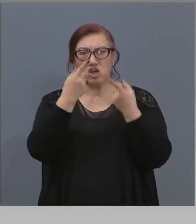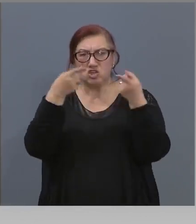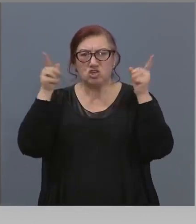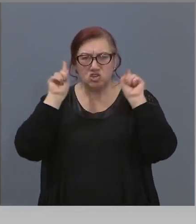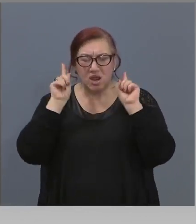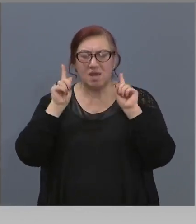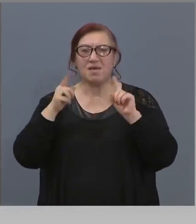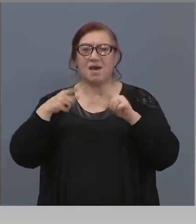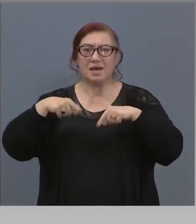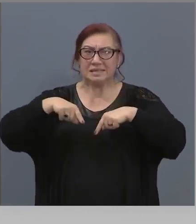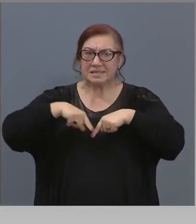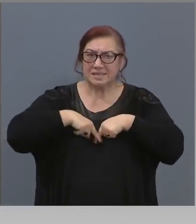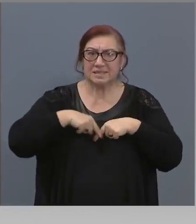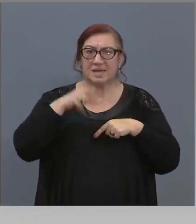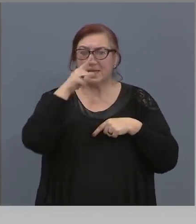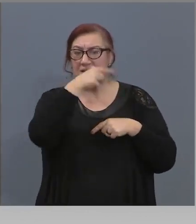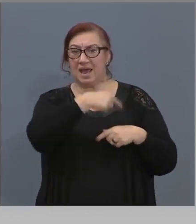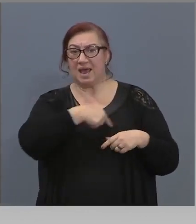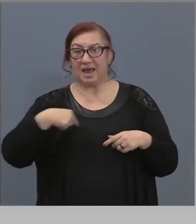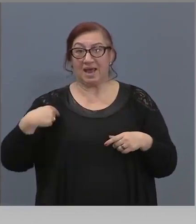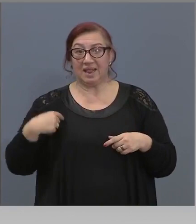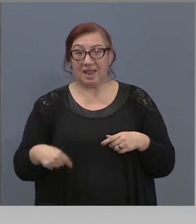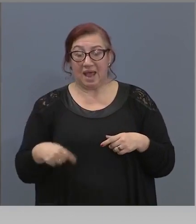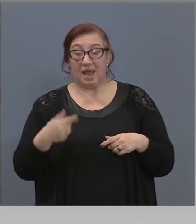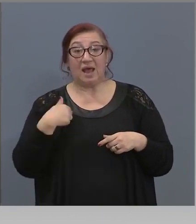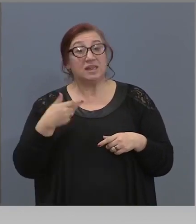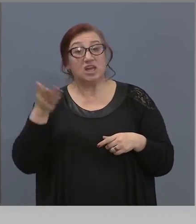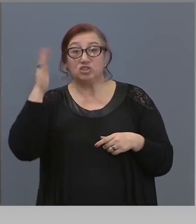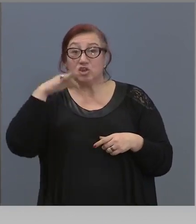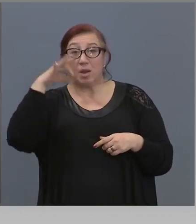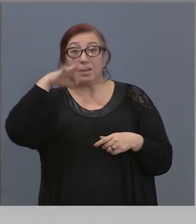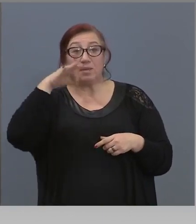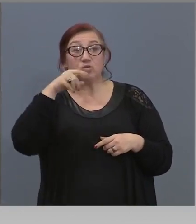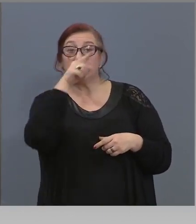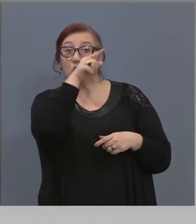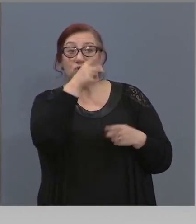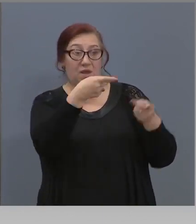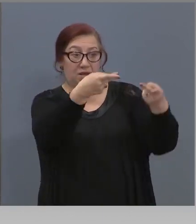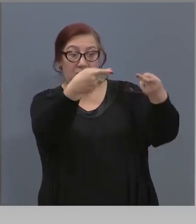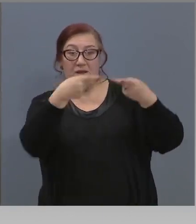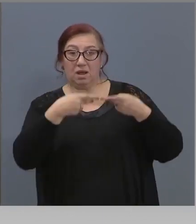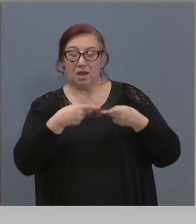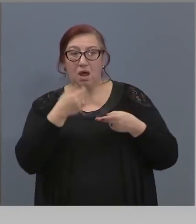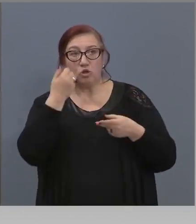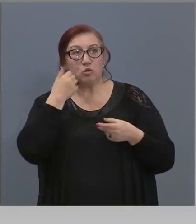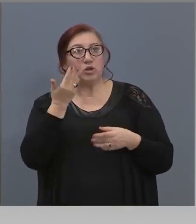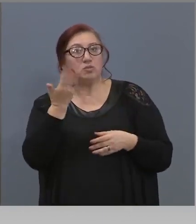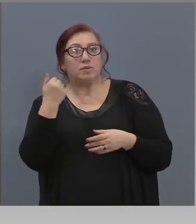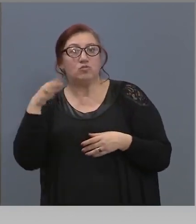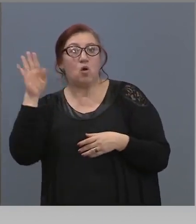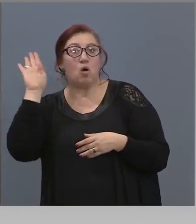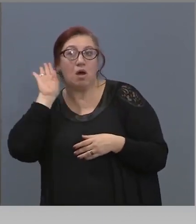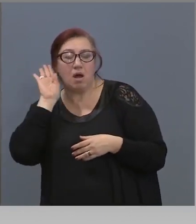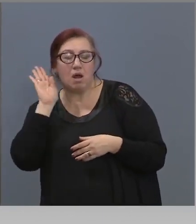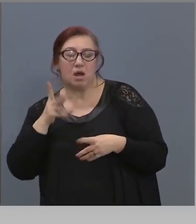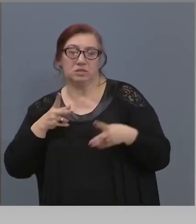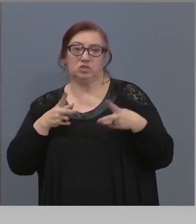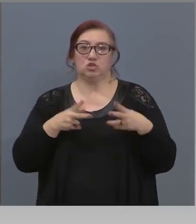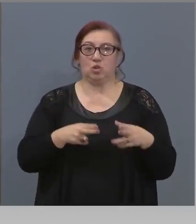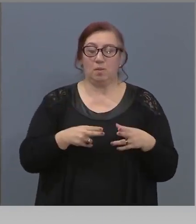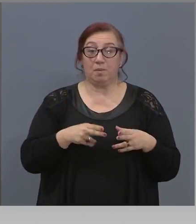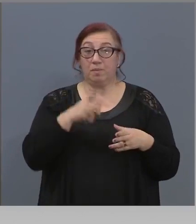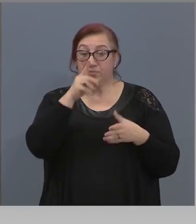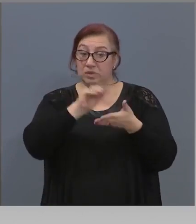Китай, където ние ще хваме поръчиме един милион от тези тези. Добре, че ги спряхме. И там пише